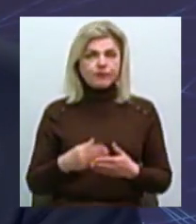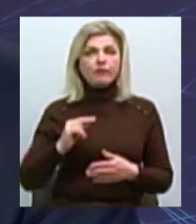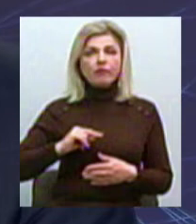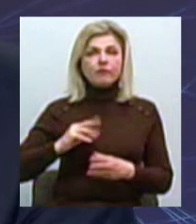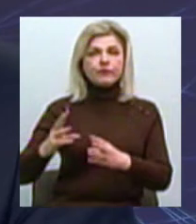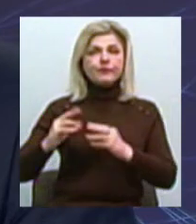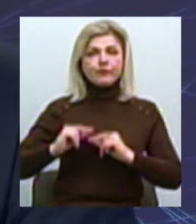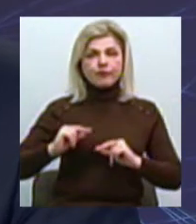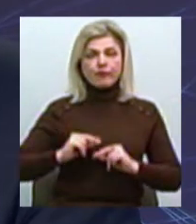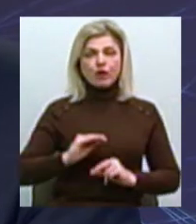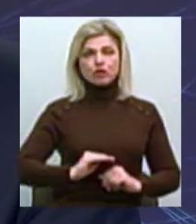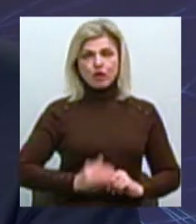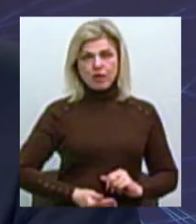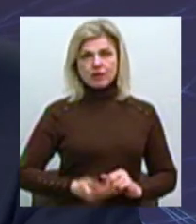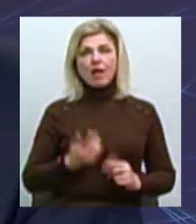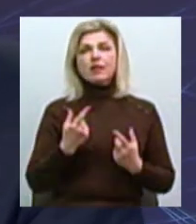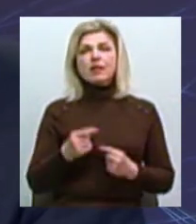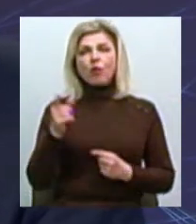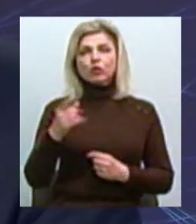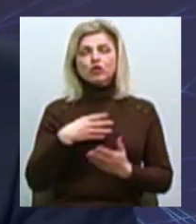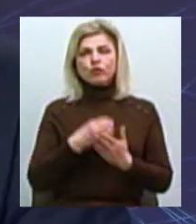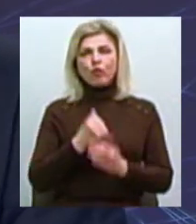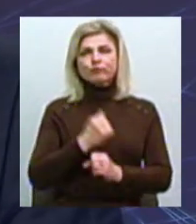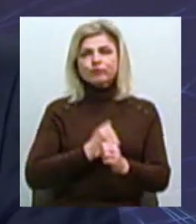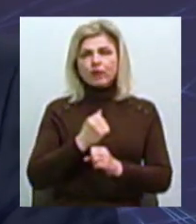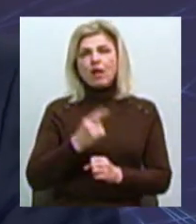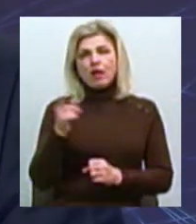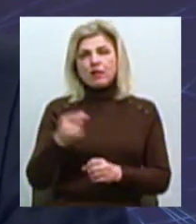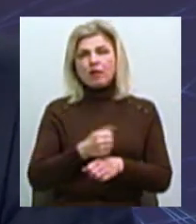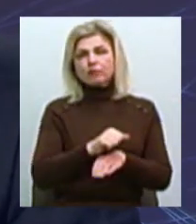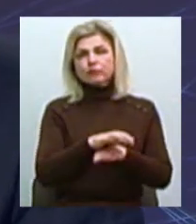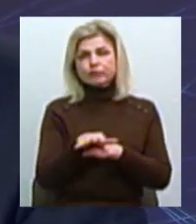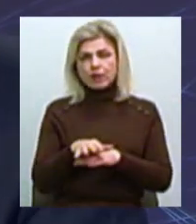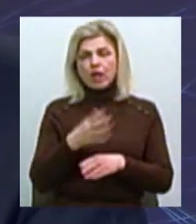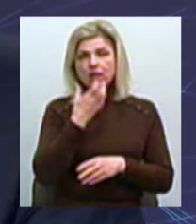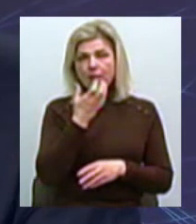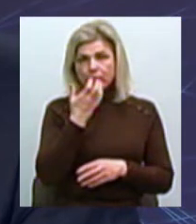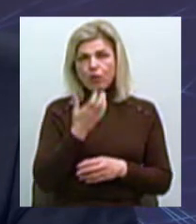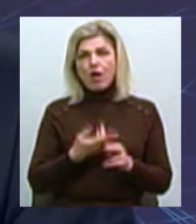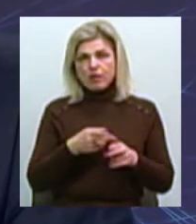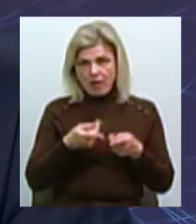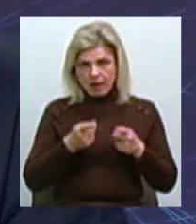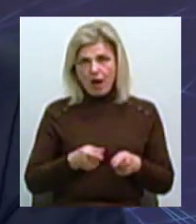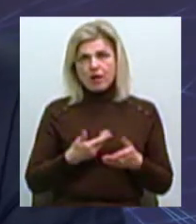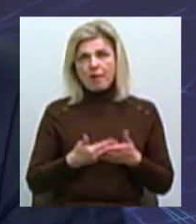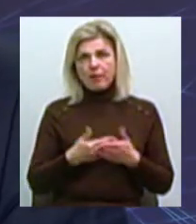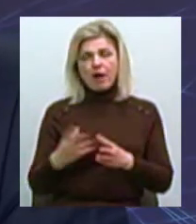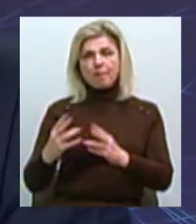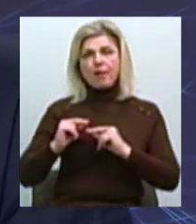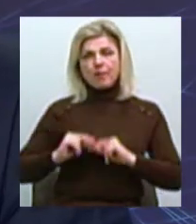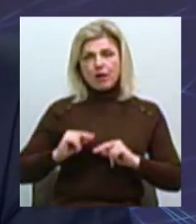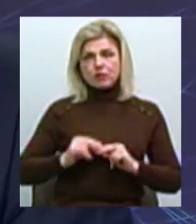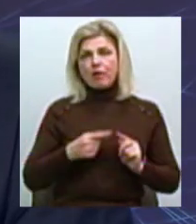теплогенераторами, які поставляють теплоносій до системи центрального теплопостачання Це є вже реальні приклади співпрацювання